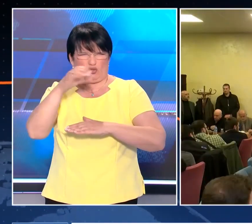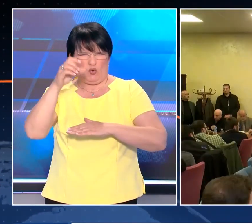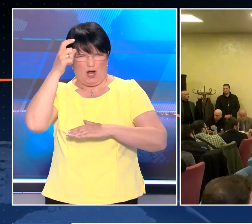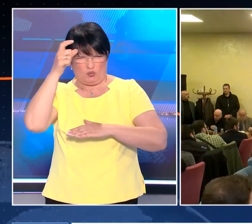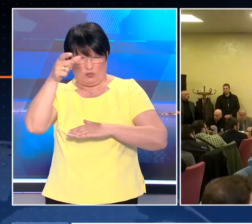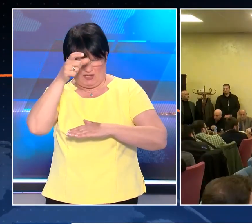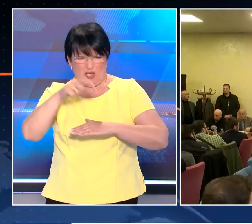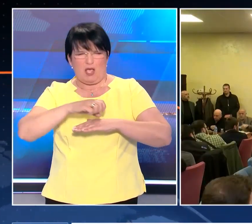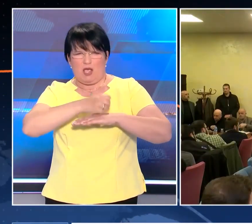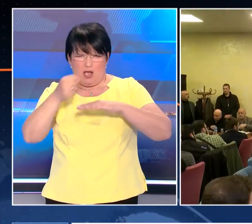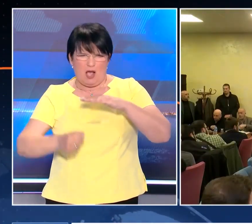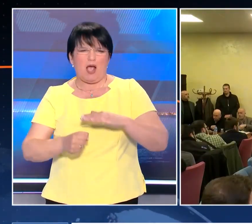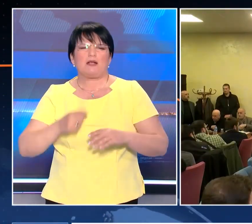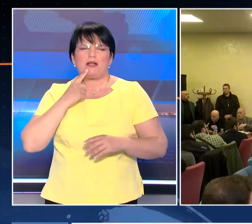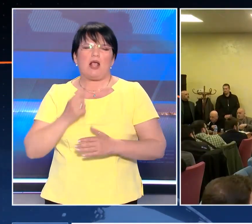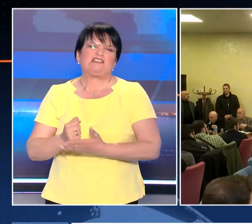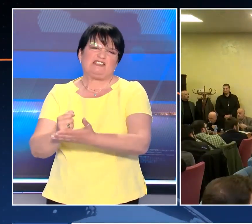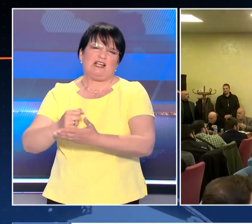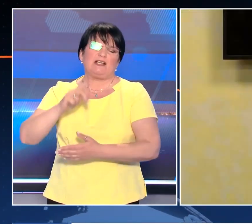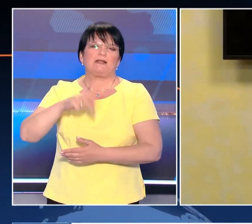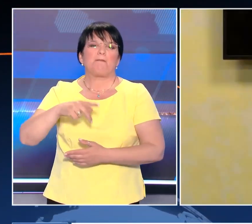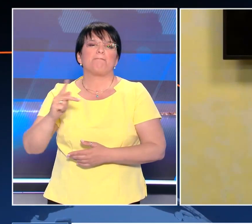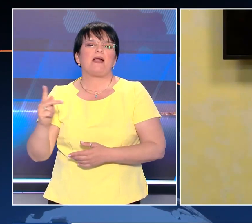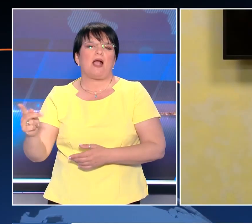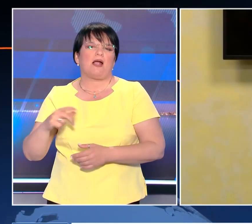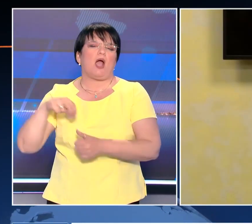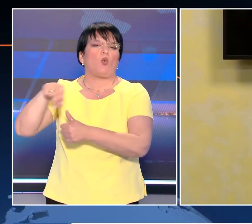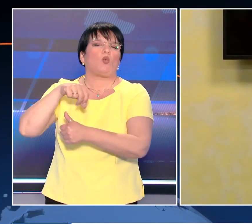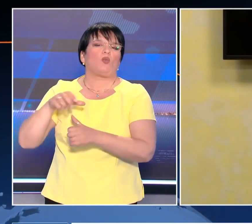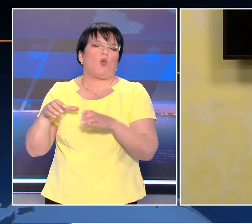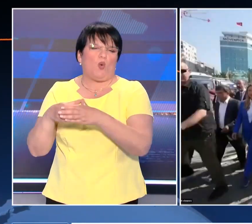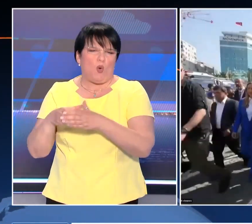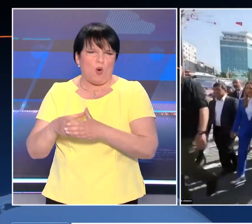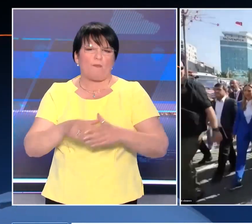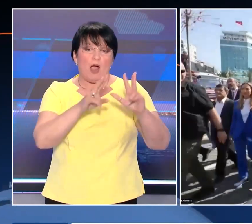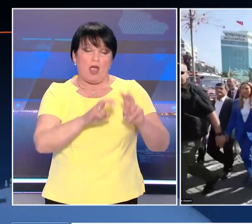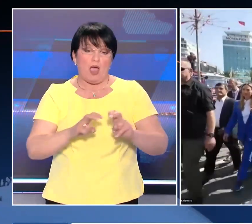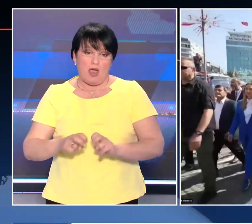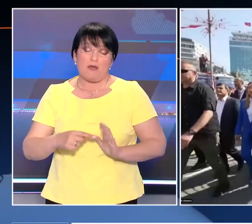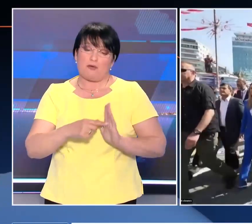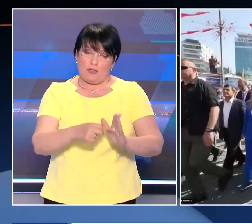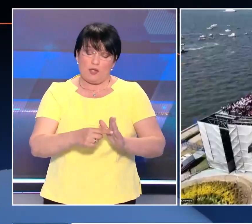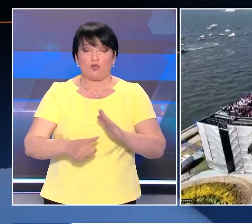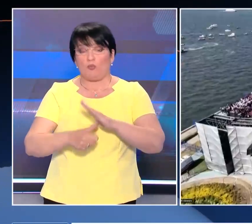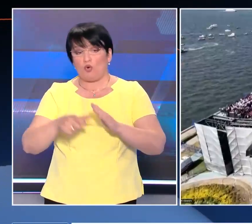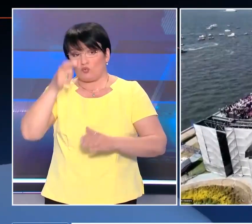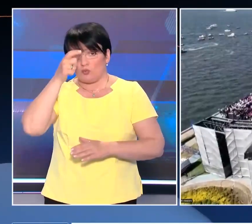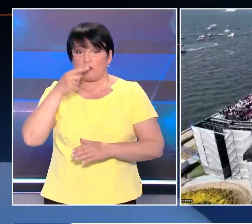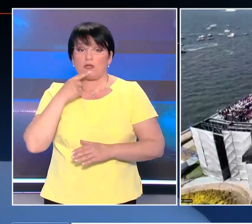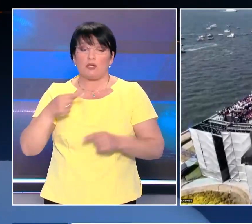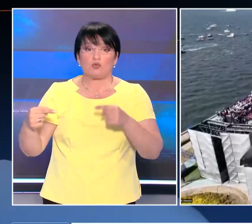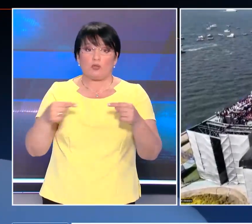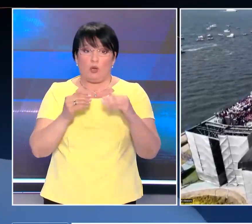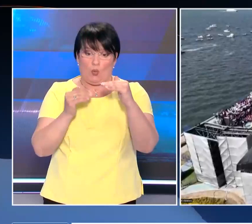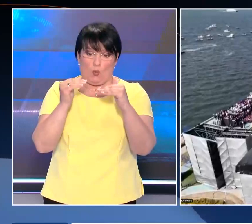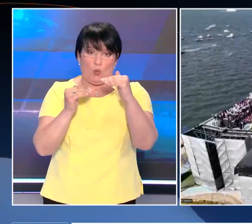και το ΠΚΚ. Ο Τούρκος Πρόεδρος βρίσκεται με την πλάτη στον τοίχο καθώς οι δημοσκοπήσεις τον δείχνουν να δίνει μάχη στήθος με